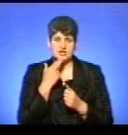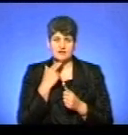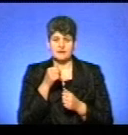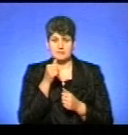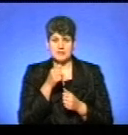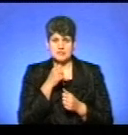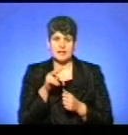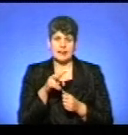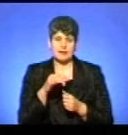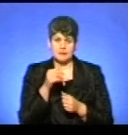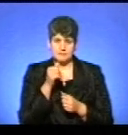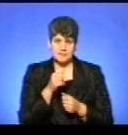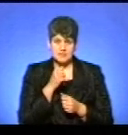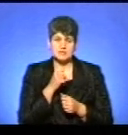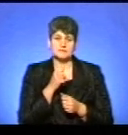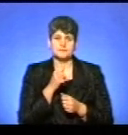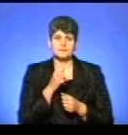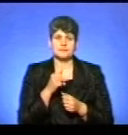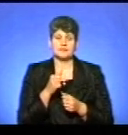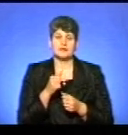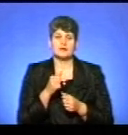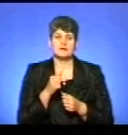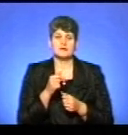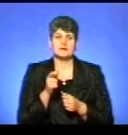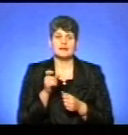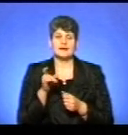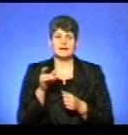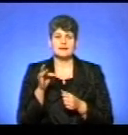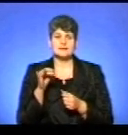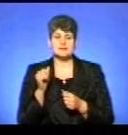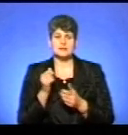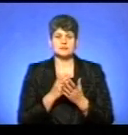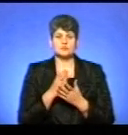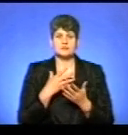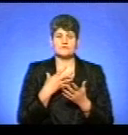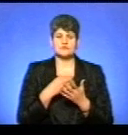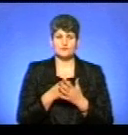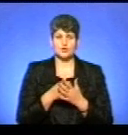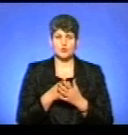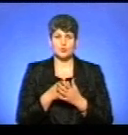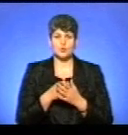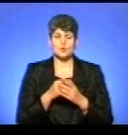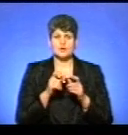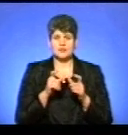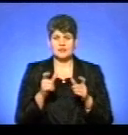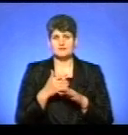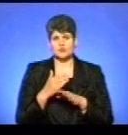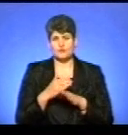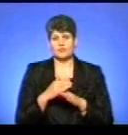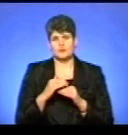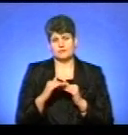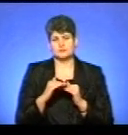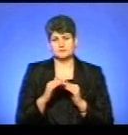місяць, ягерська служба в своїх лісових мисливських угідях і частково в польвих, є